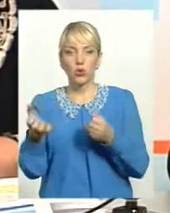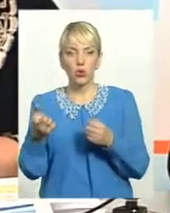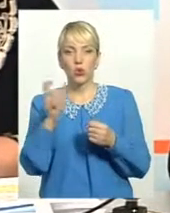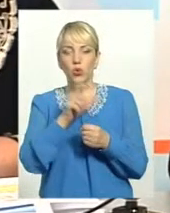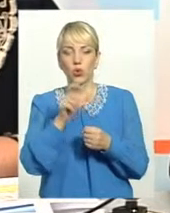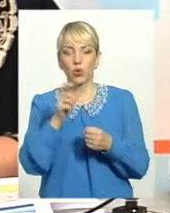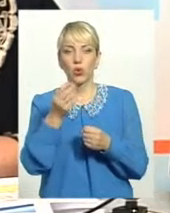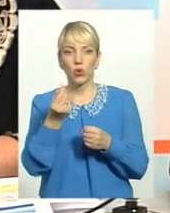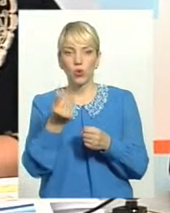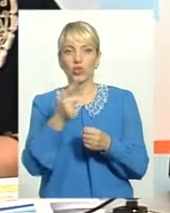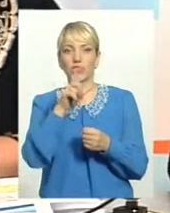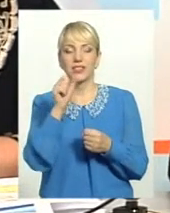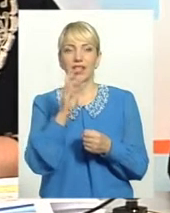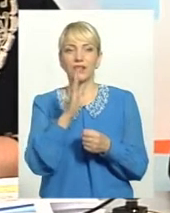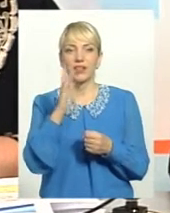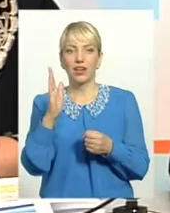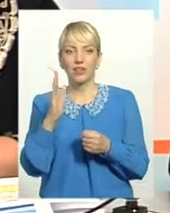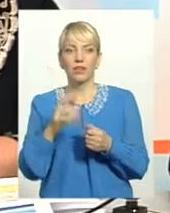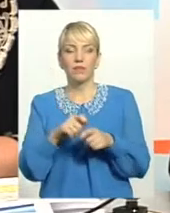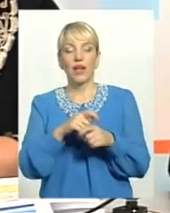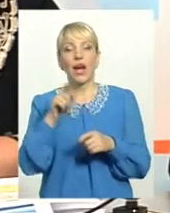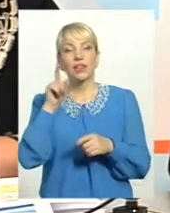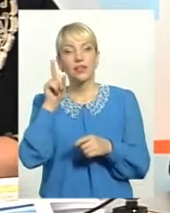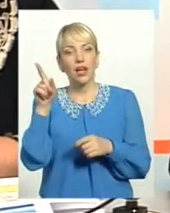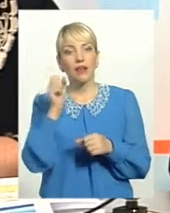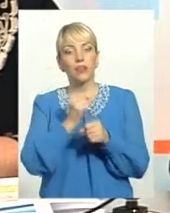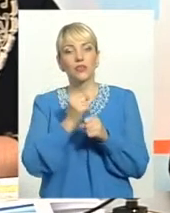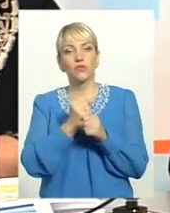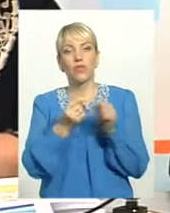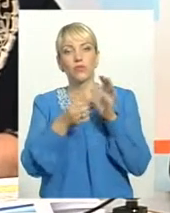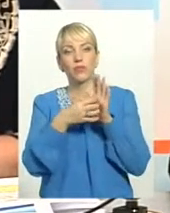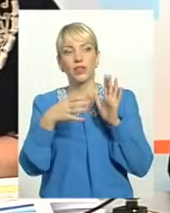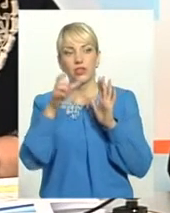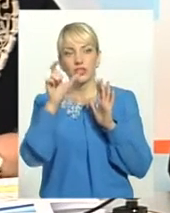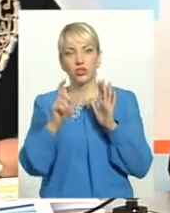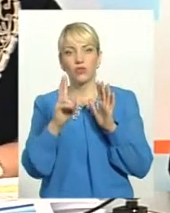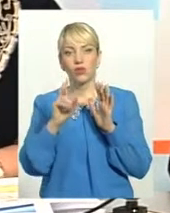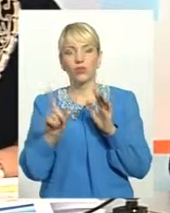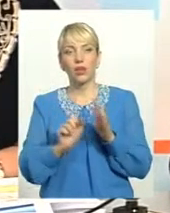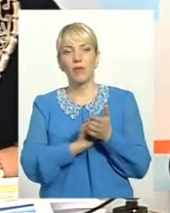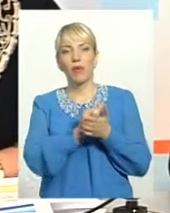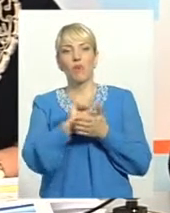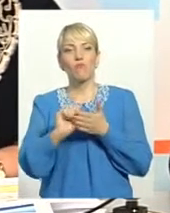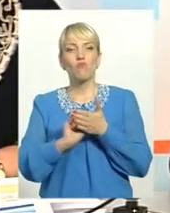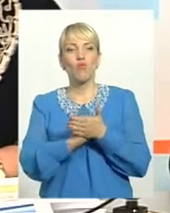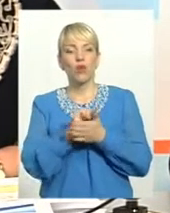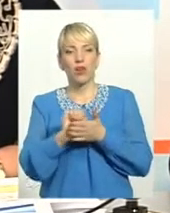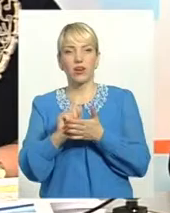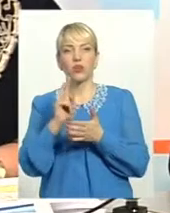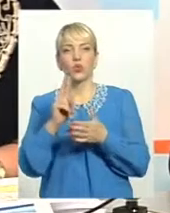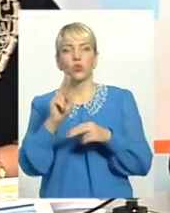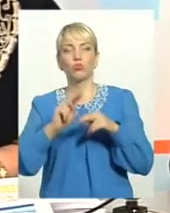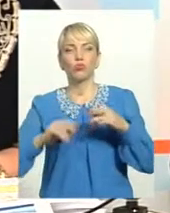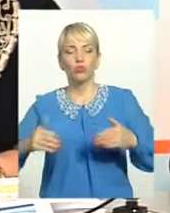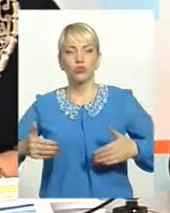фактично встановили 15 чоловік працювали, там муляри, тому що там мурують зараз тільки жінуть стіни. 15 чоловік не оформили.